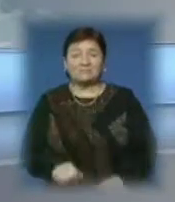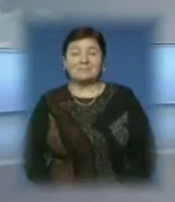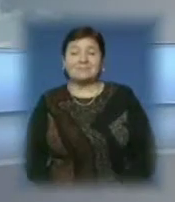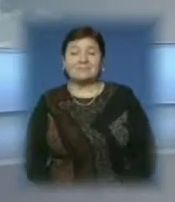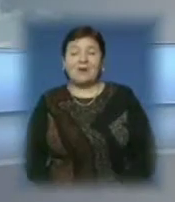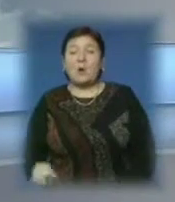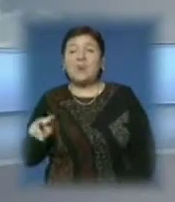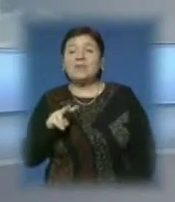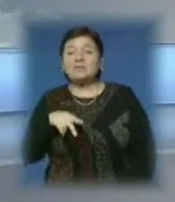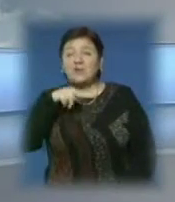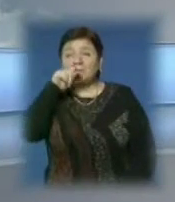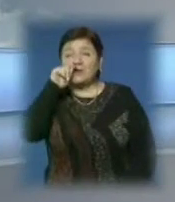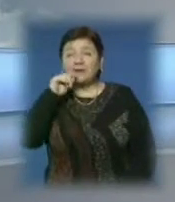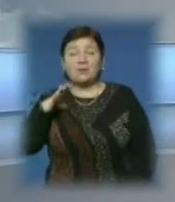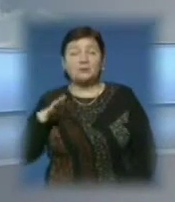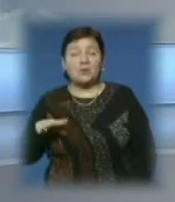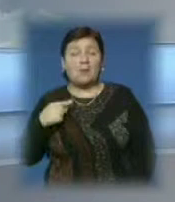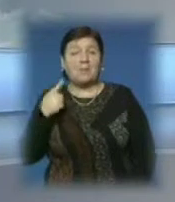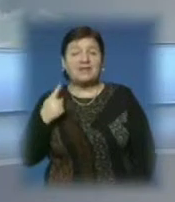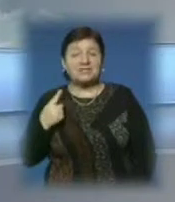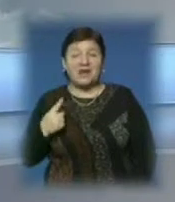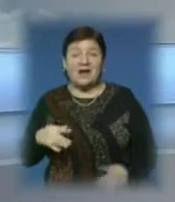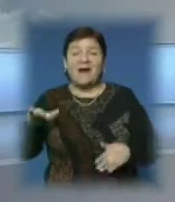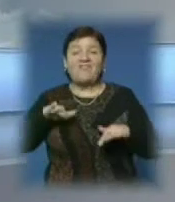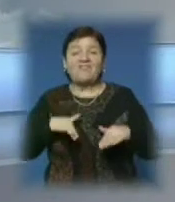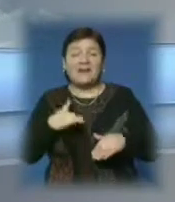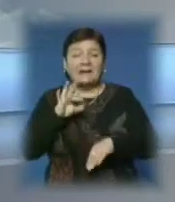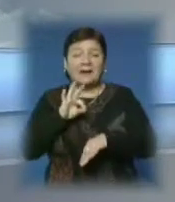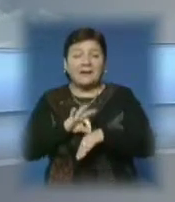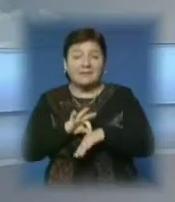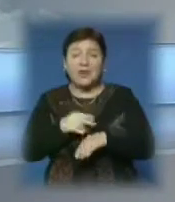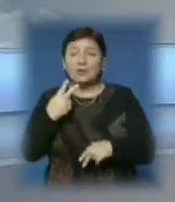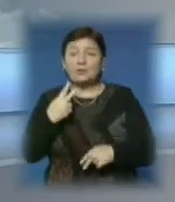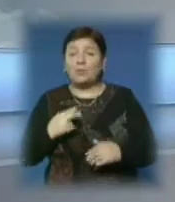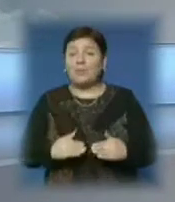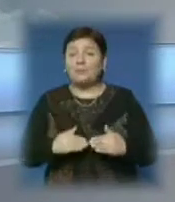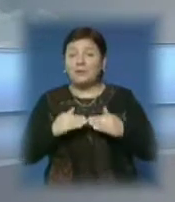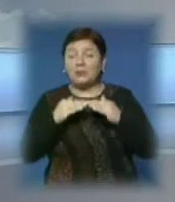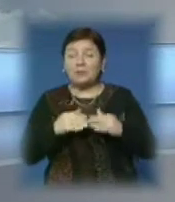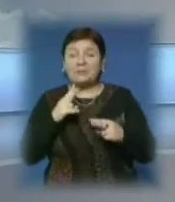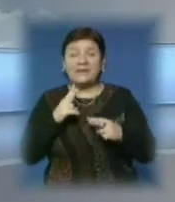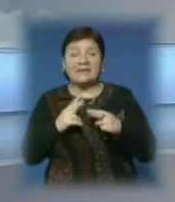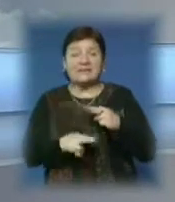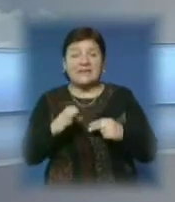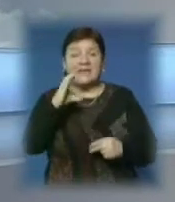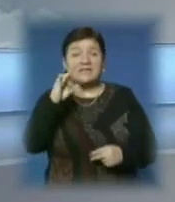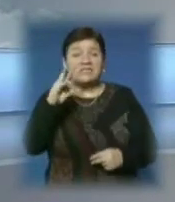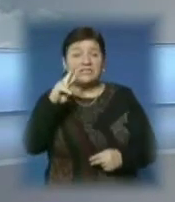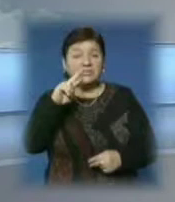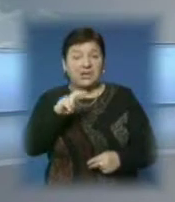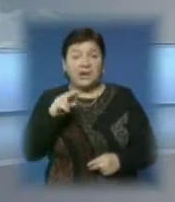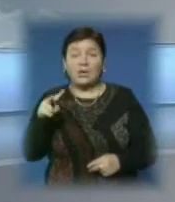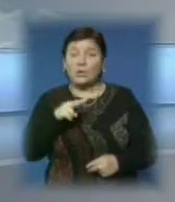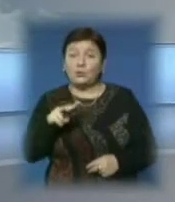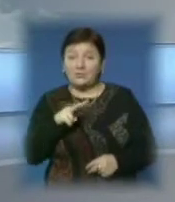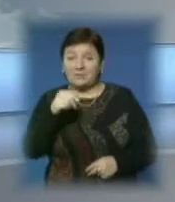У листопаді в Україні очікується перша хвиля захворюваності на грип. Другий підйом прогнозують наприкінці січня у лютому.